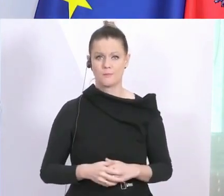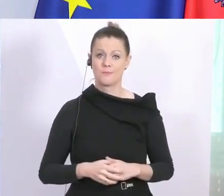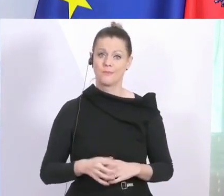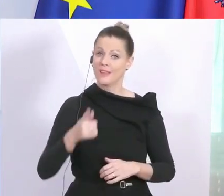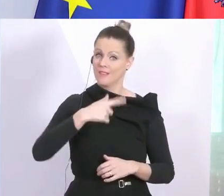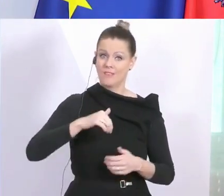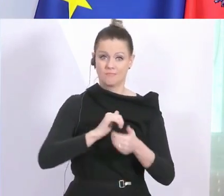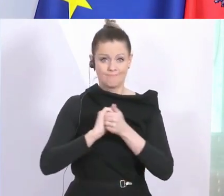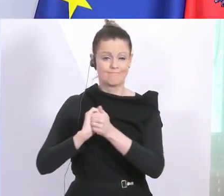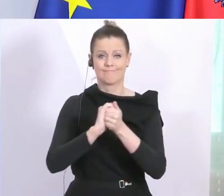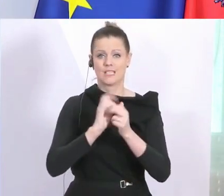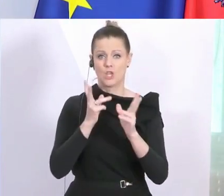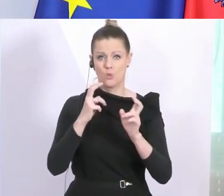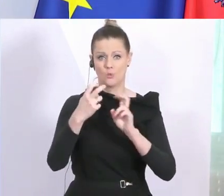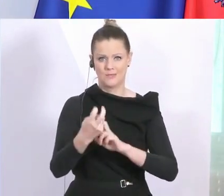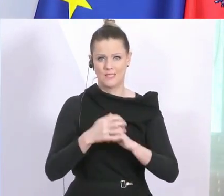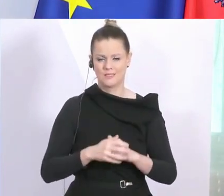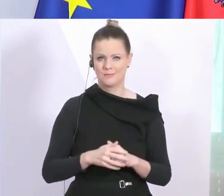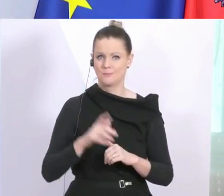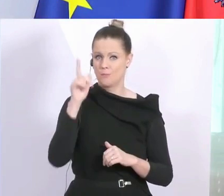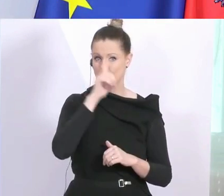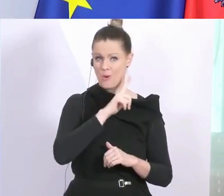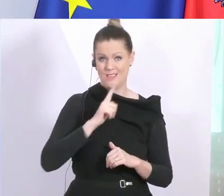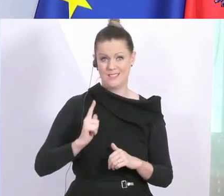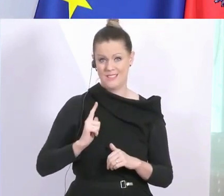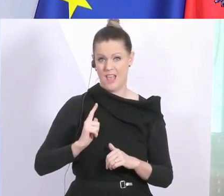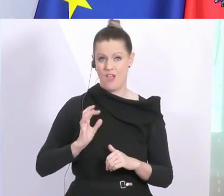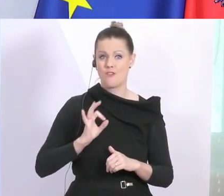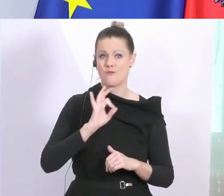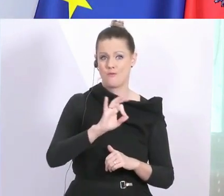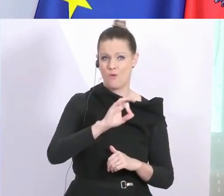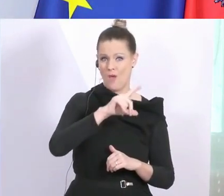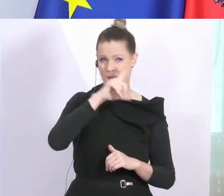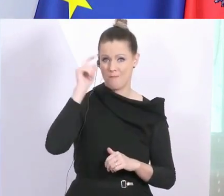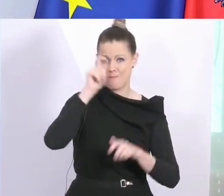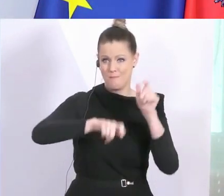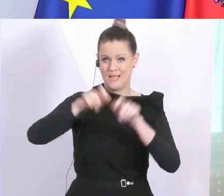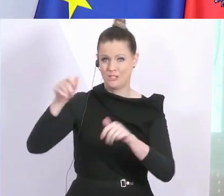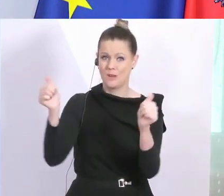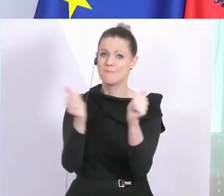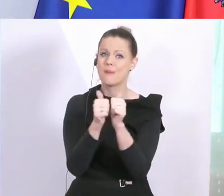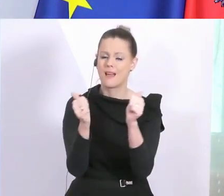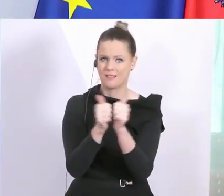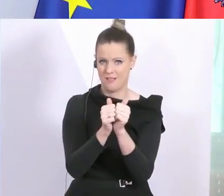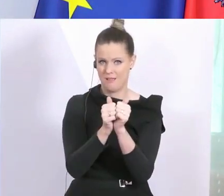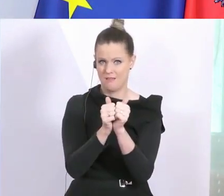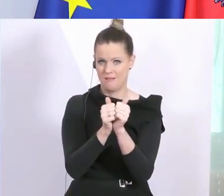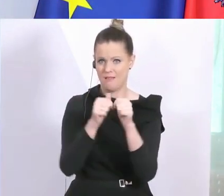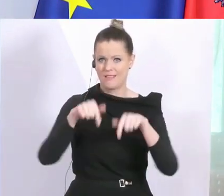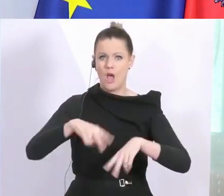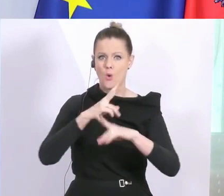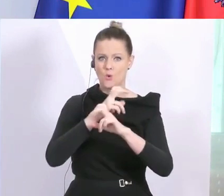Hand, die Polizei ist der Partner der Menschen, die in Österreich leben, damit wir am Ende des Tages